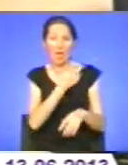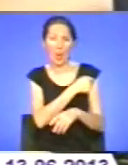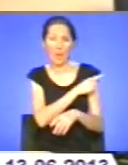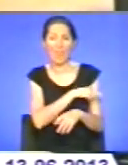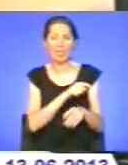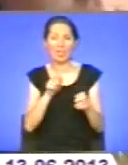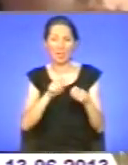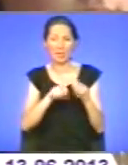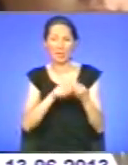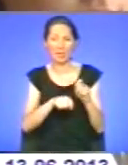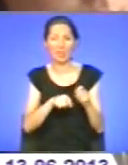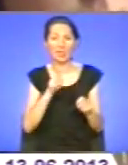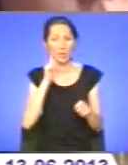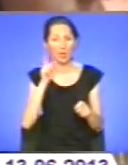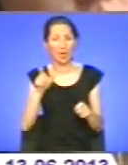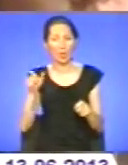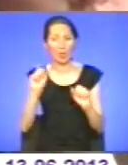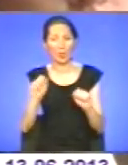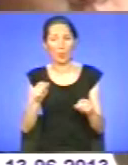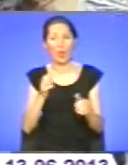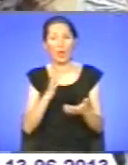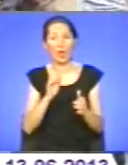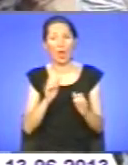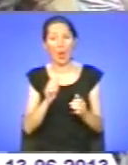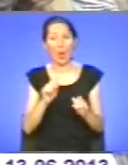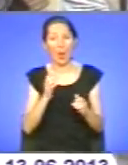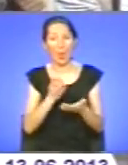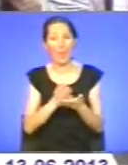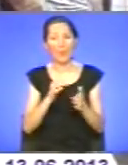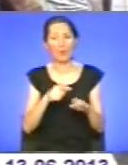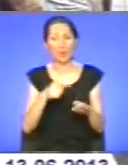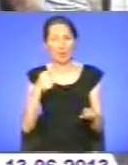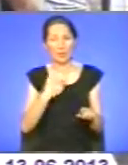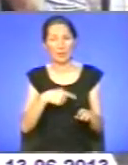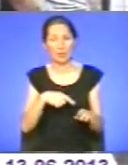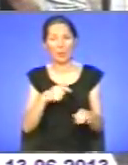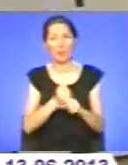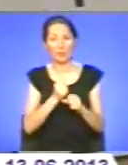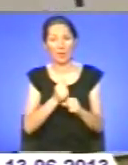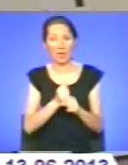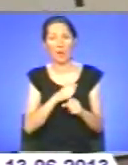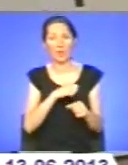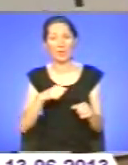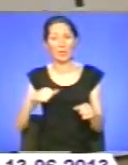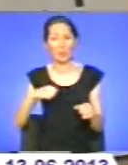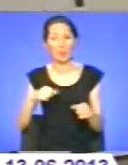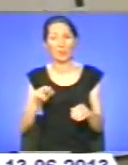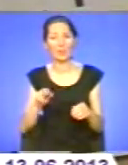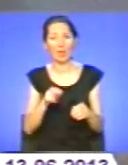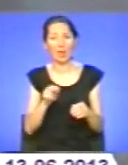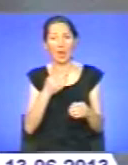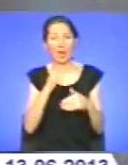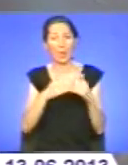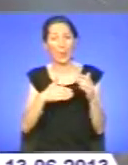змогу на мить відчути себе працівниками експертної служби, самостійно поуправлятись у проведенні огляду місця події, зборі слідової